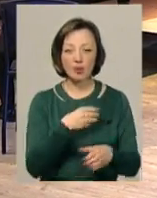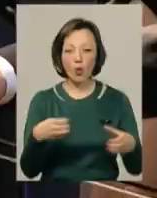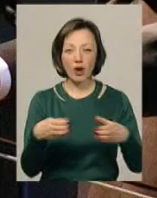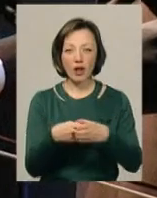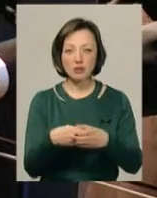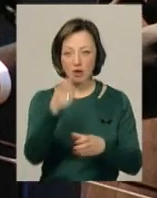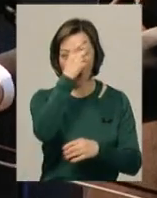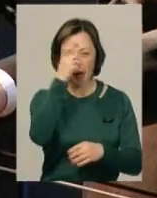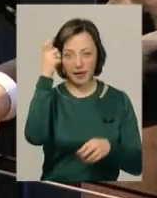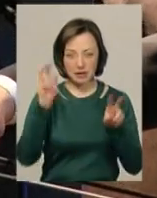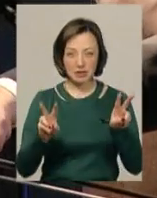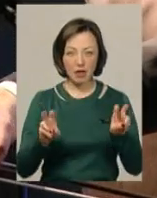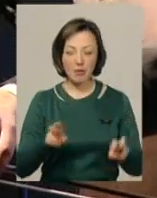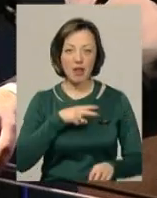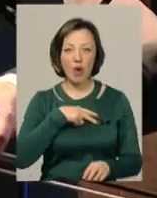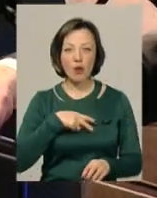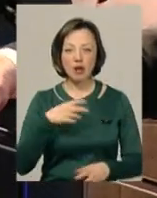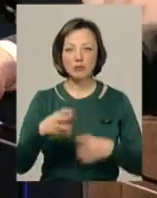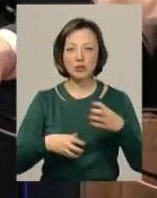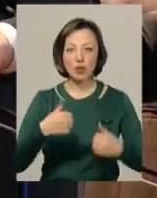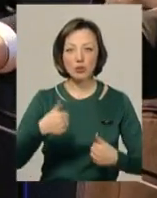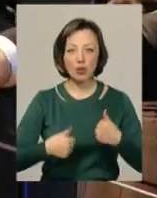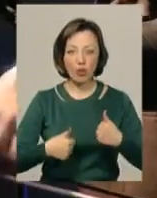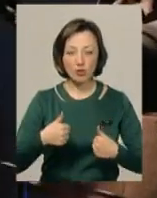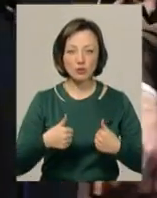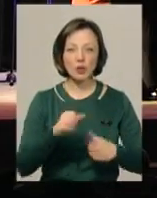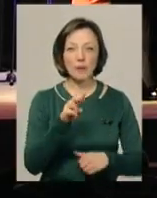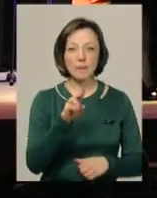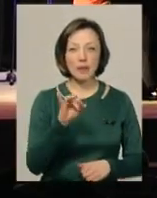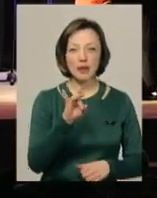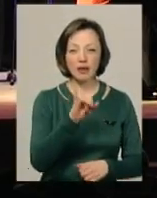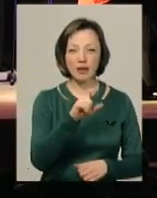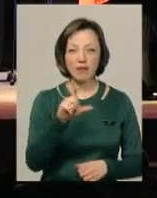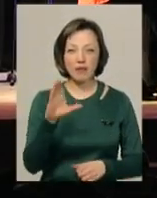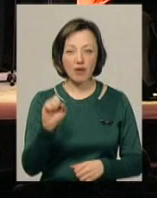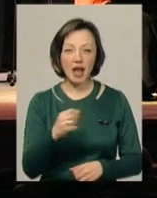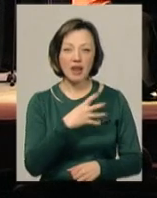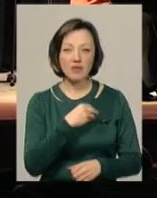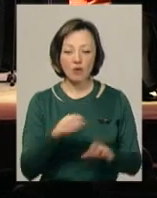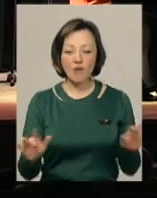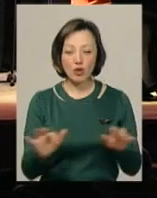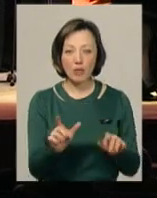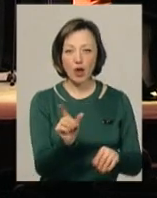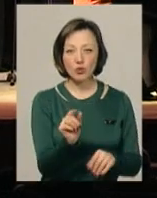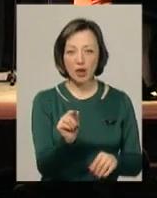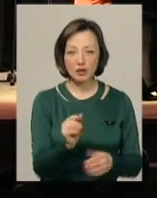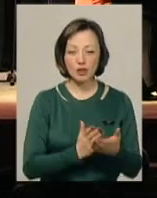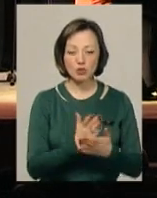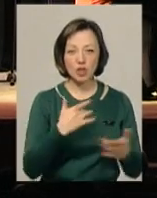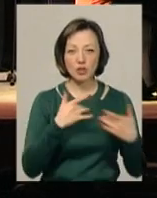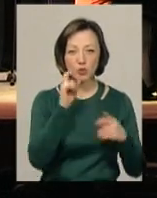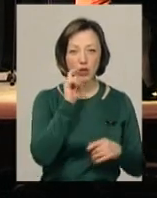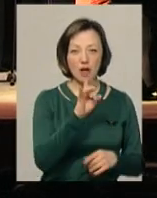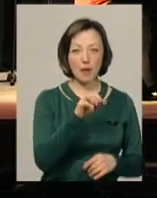оркестру «Академія», лауреата міжнародних конкурсів Олександра Пірієва та львівського фортепіанного дуету, заслужених артистів України